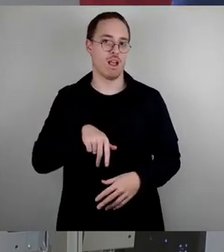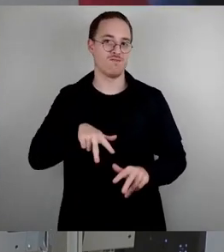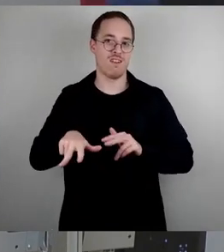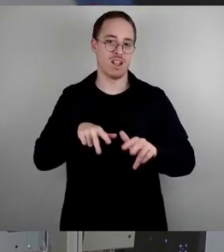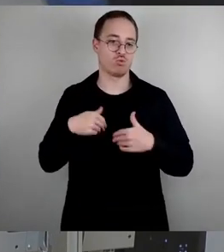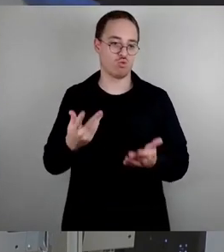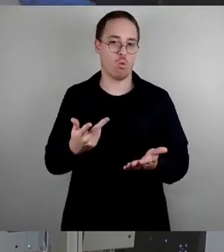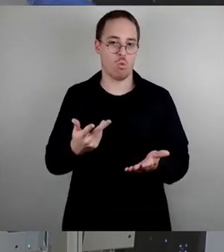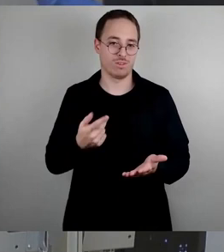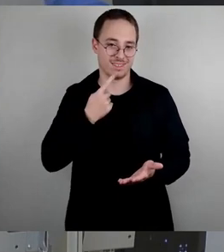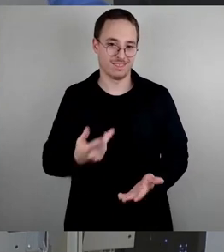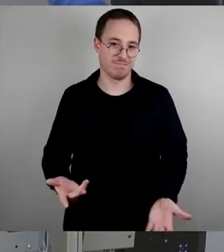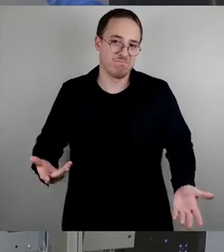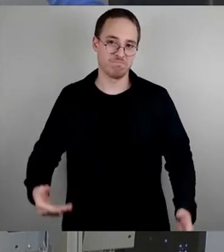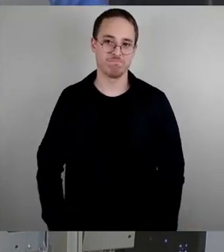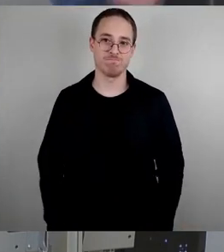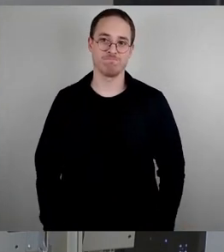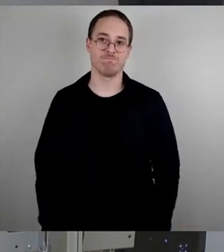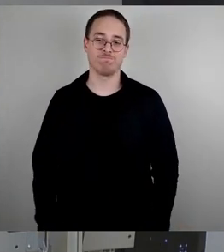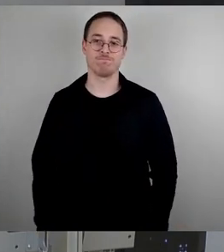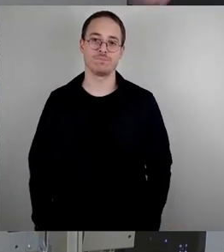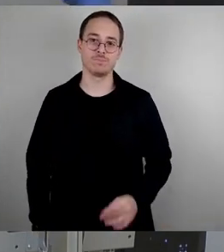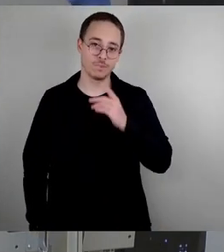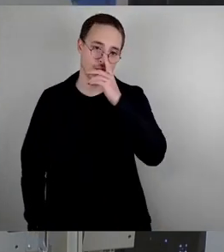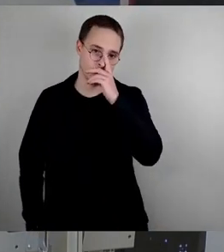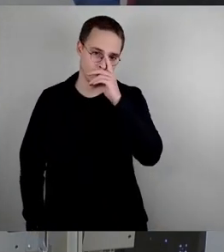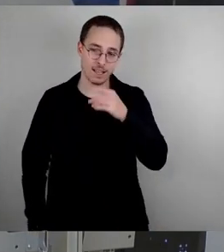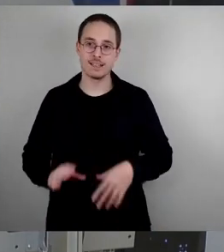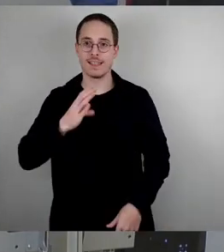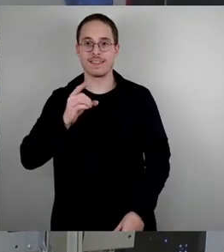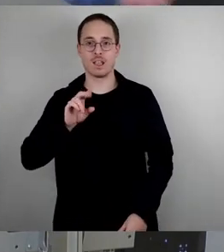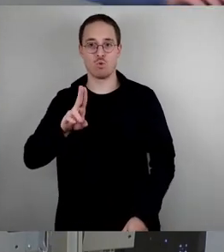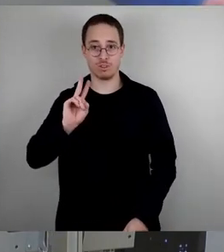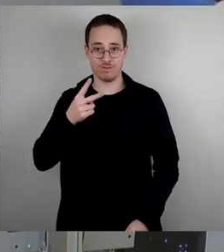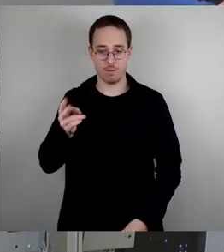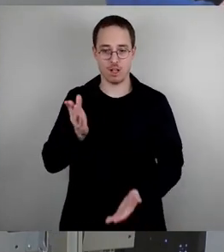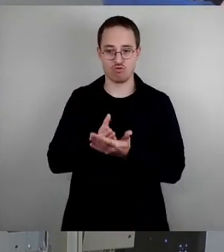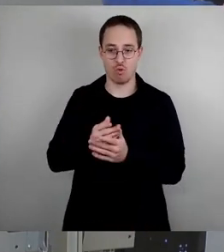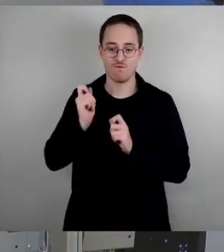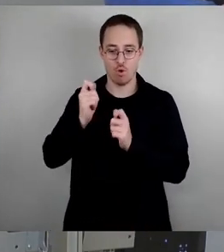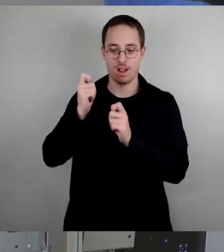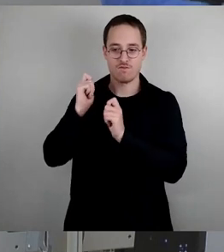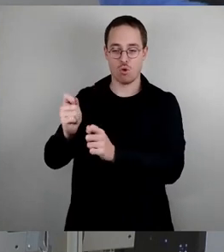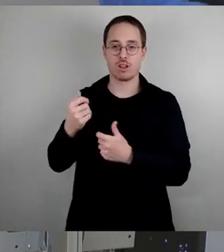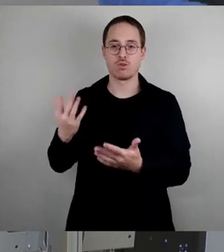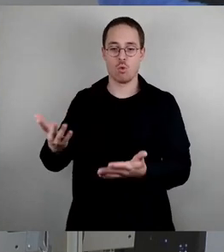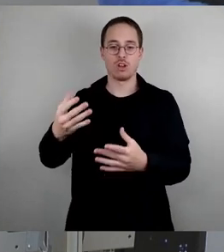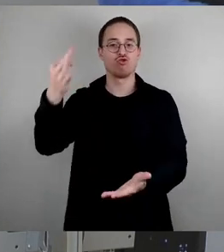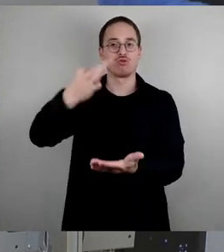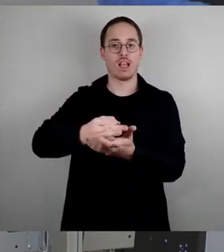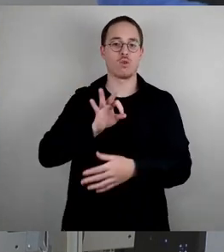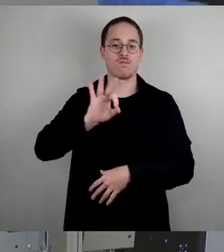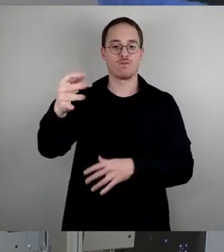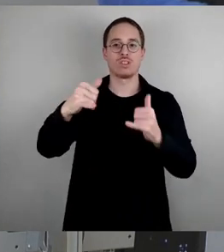Zweimal hat die CDU vorgeschlagen, Standorte für Leichtbauhallen und Zelte nach dem Vorbild des SPD